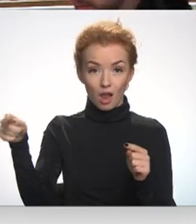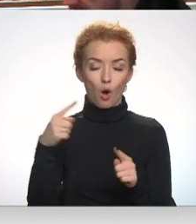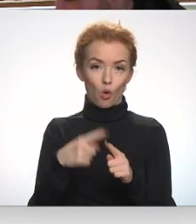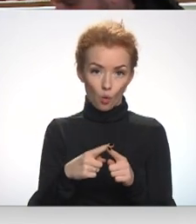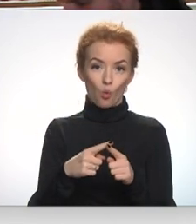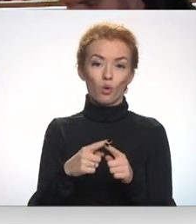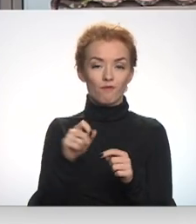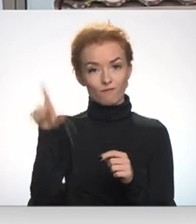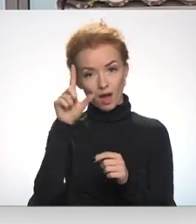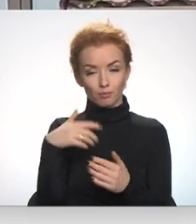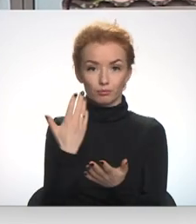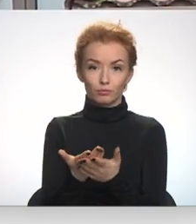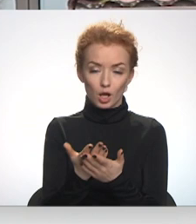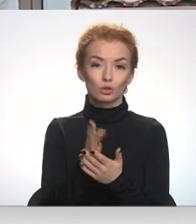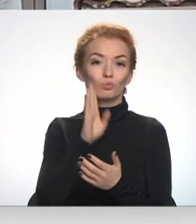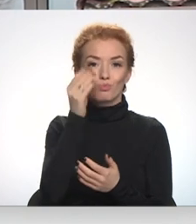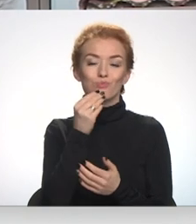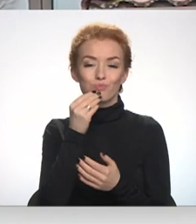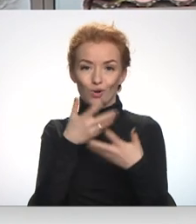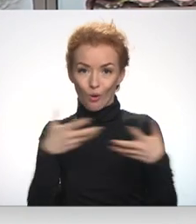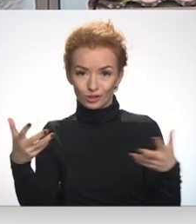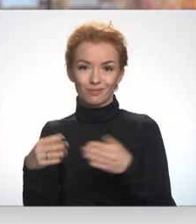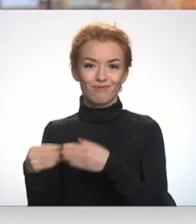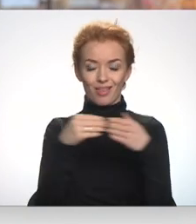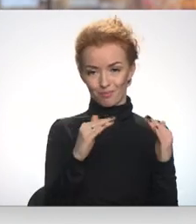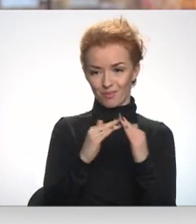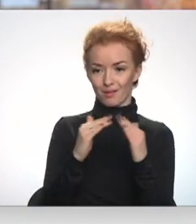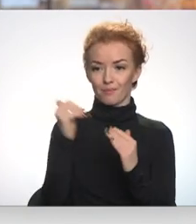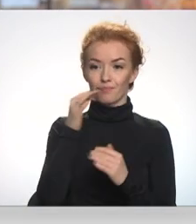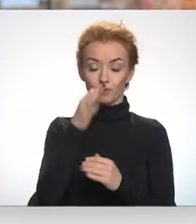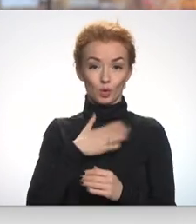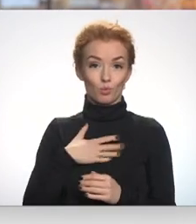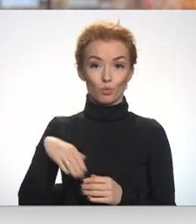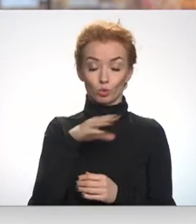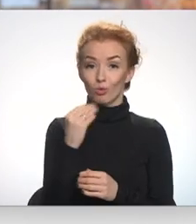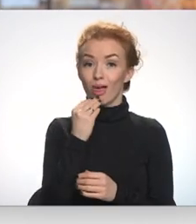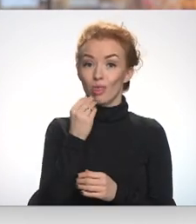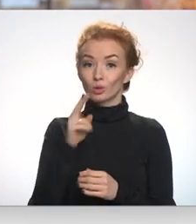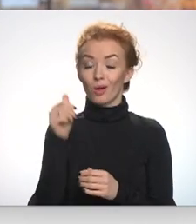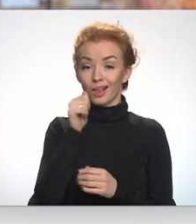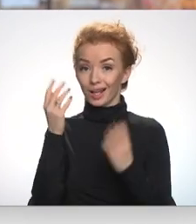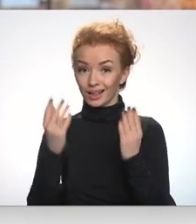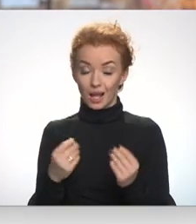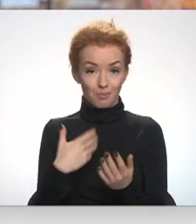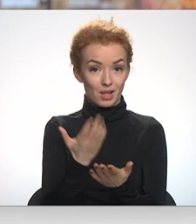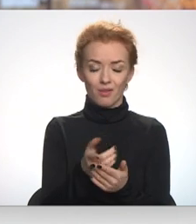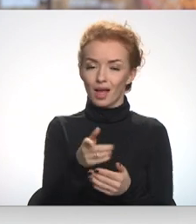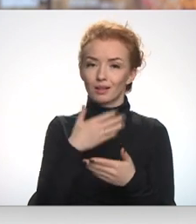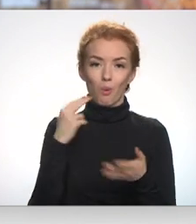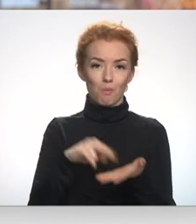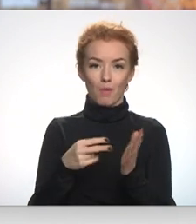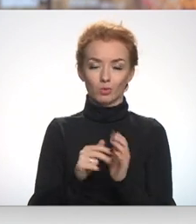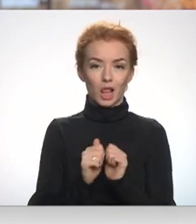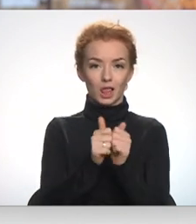virsdienas branči vai precīzāk ēdiena sagatavošana brančam mājās. Mūsu tas ēdienas, ko mēs pasniedzam ikdienā, nav īsti paredzēts līdzņemšanai.